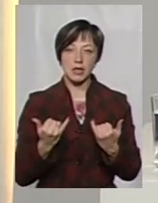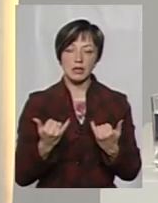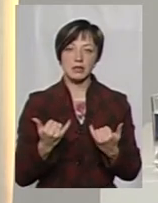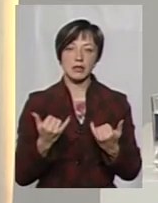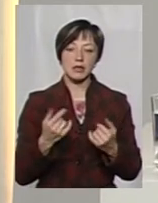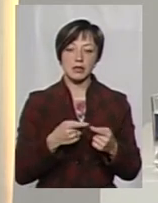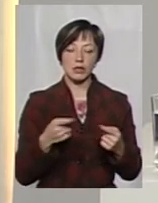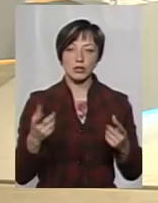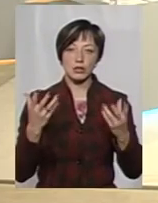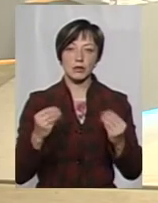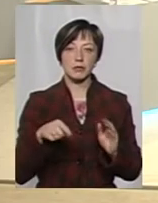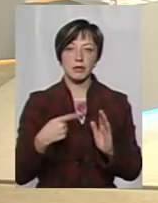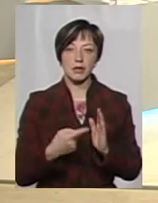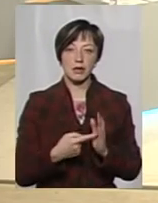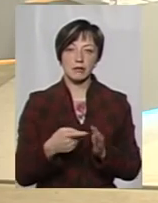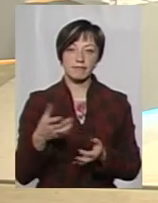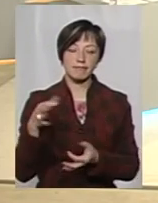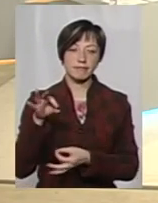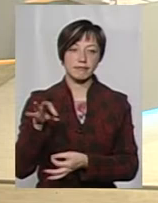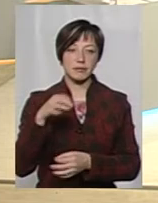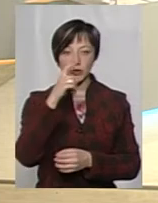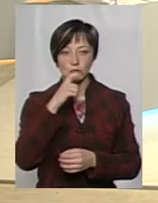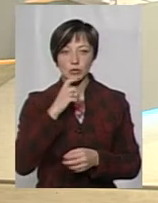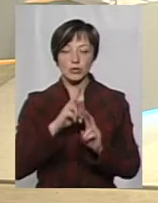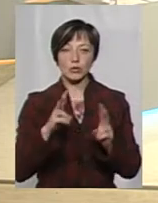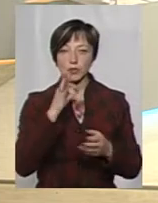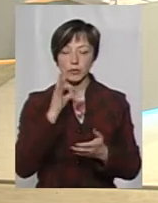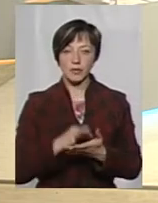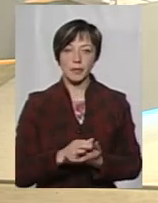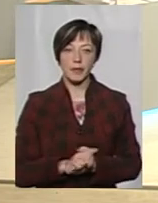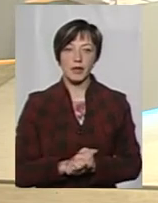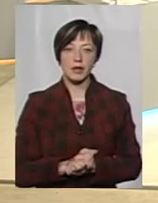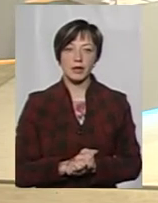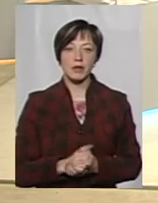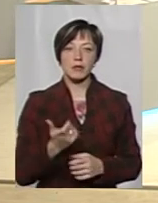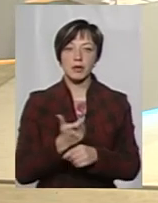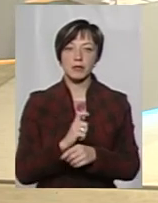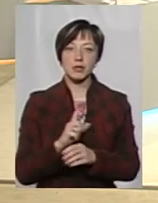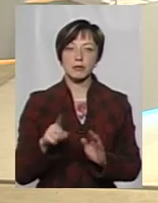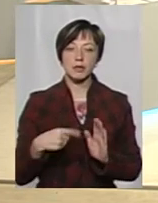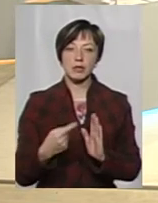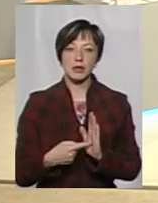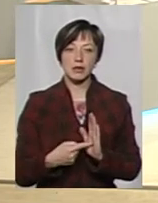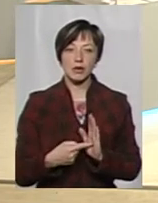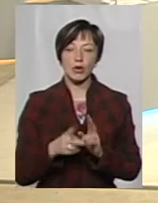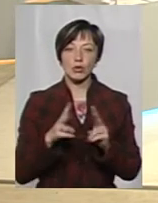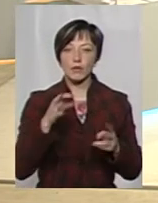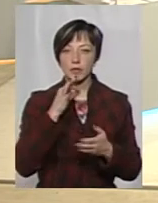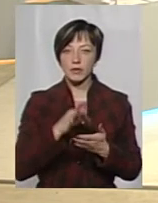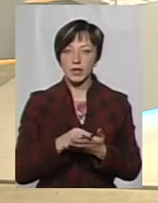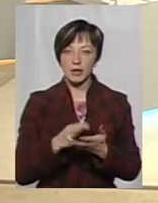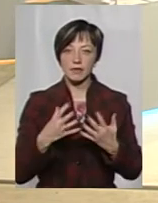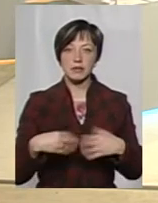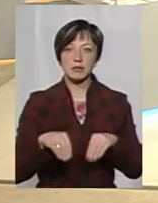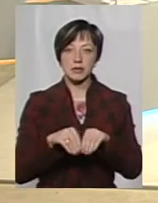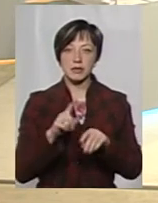на даний час, питання трошки підвішено, і ми не розуміємо зараз. Але тут, мабуть, більше питання, хто відповідальний в